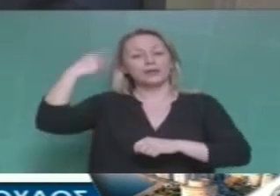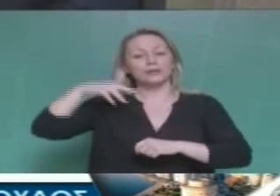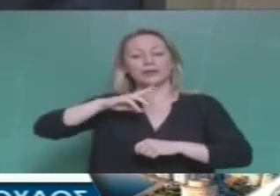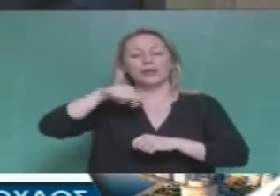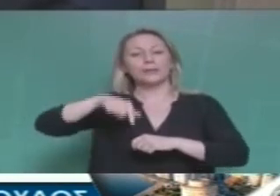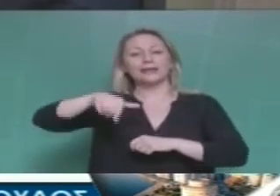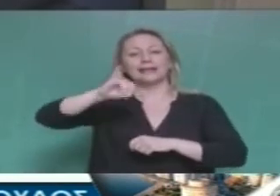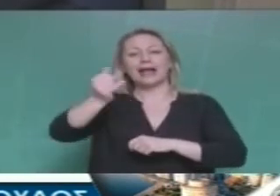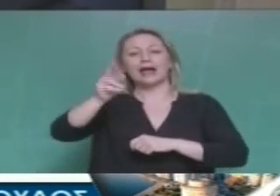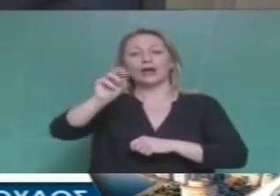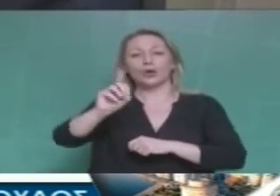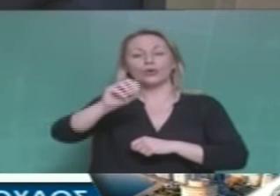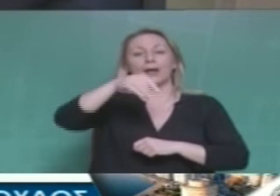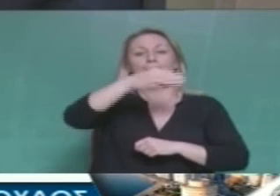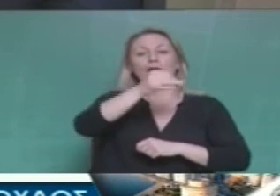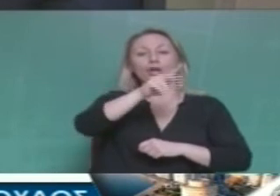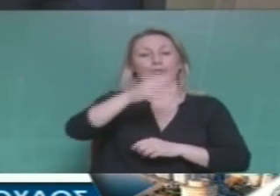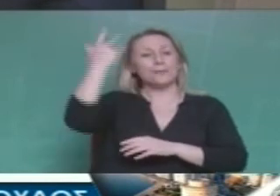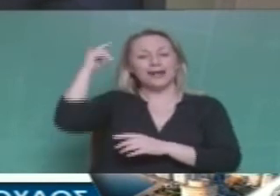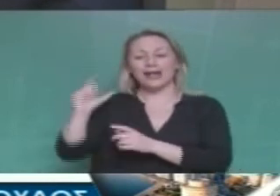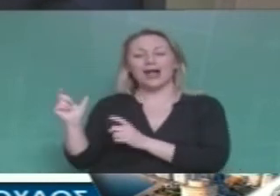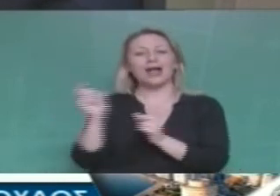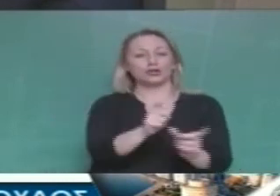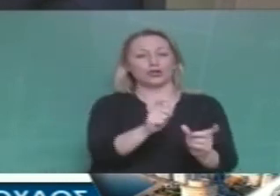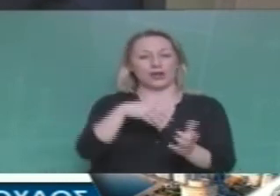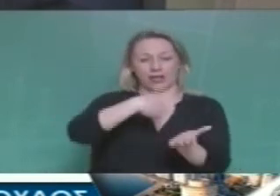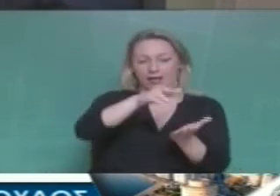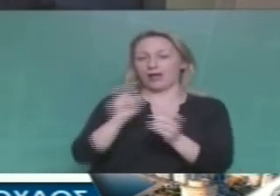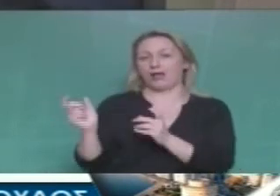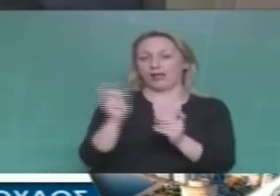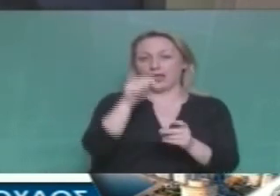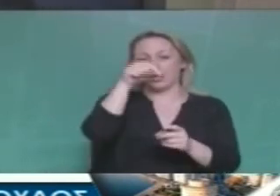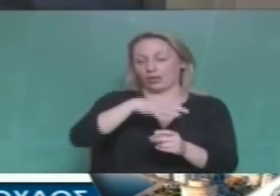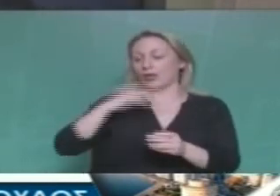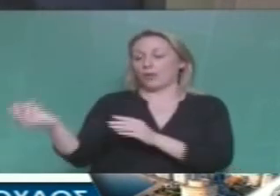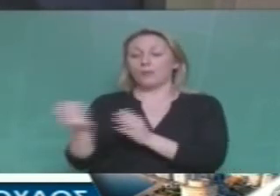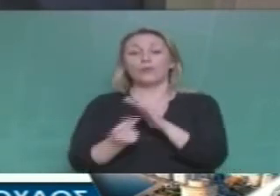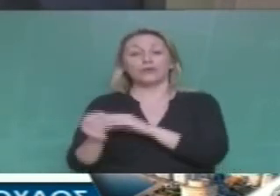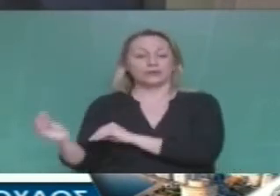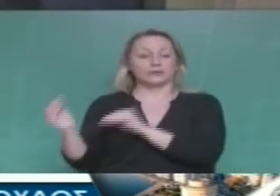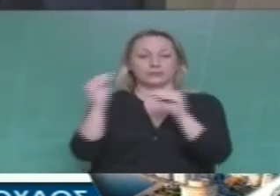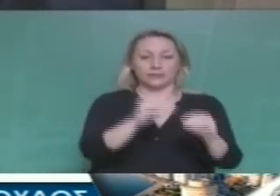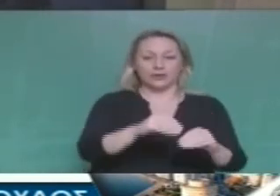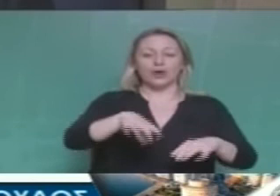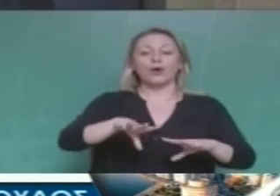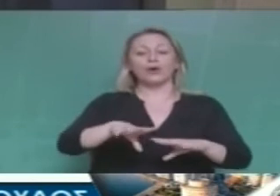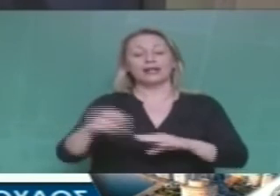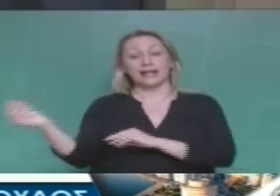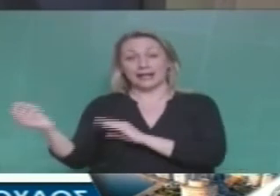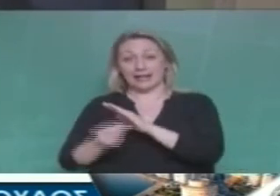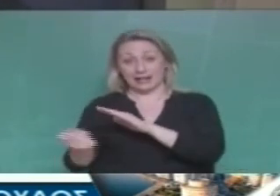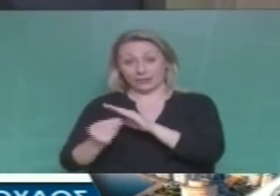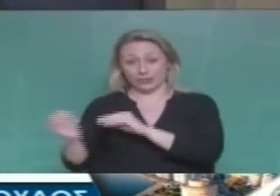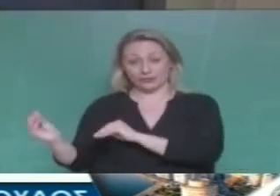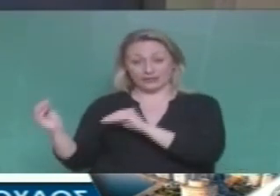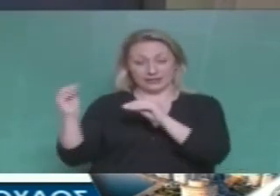στη Γιάρο και τη Μακρόνισο βλέπουν μακριά γιατί οι πρόσφυγες κάποια στιγμή θα περάσουν και θα φύγουν θα μείνουν όμως εδώ οι